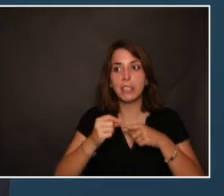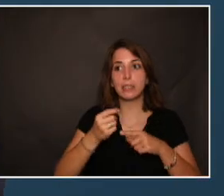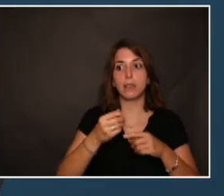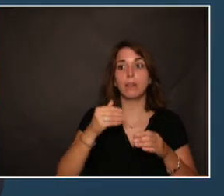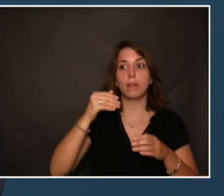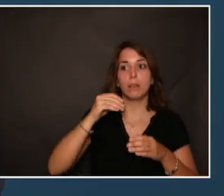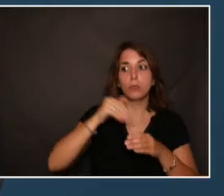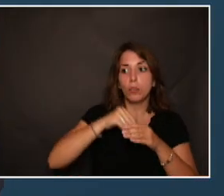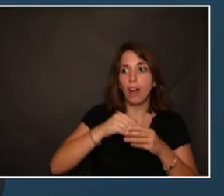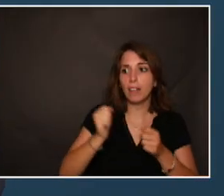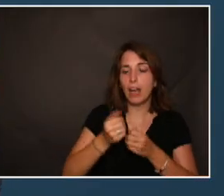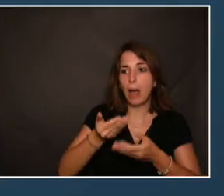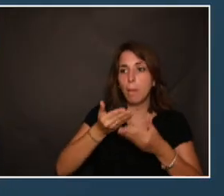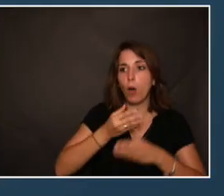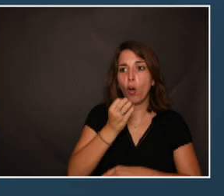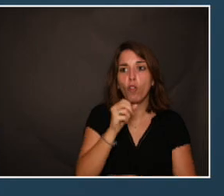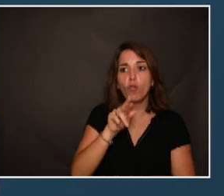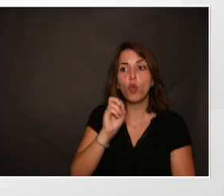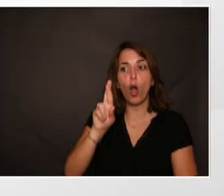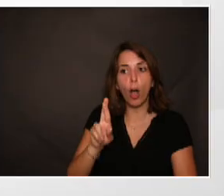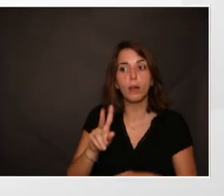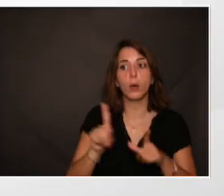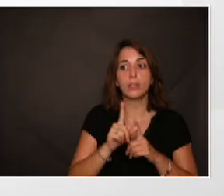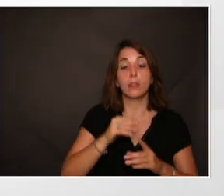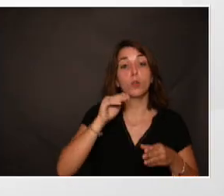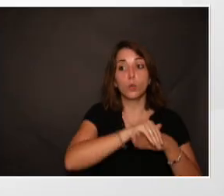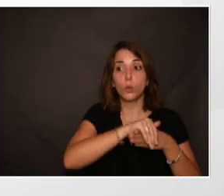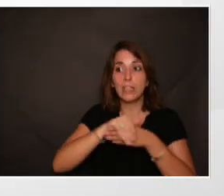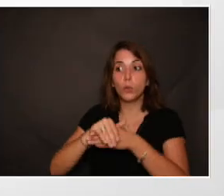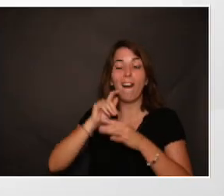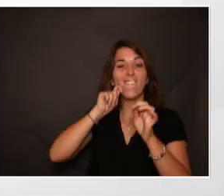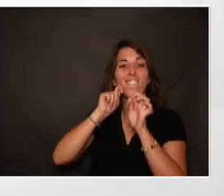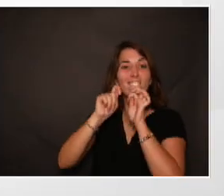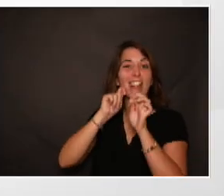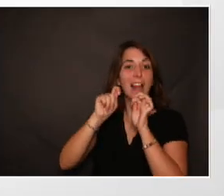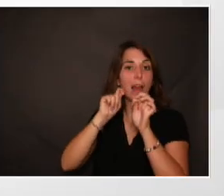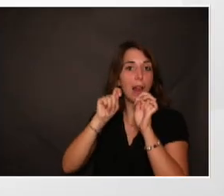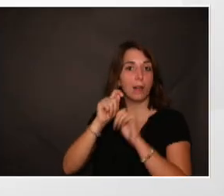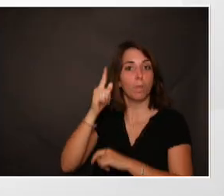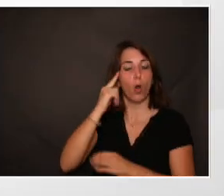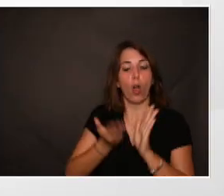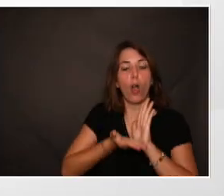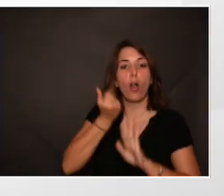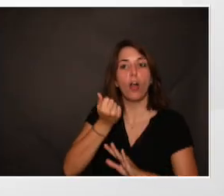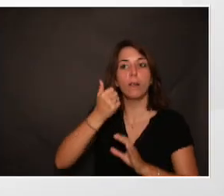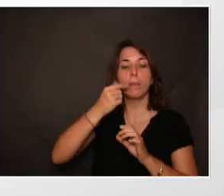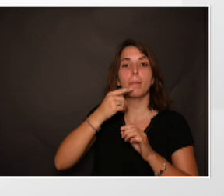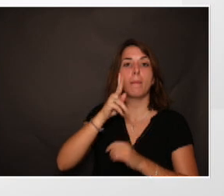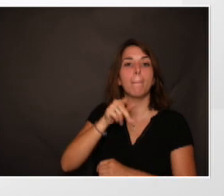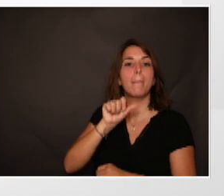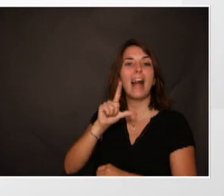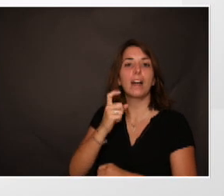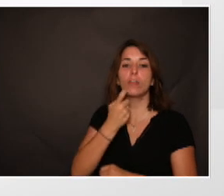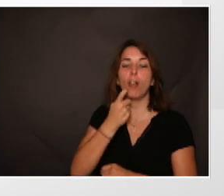en fluor et, si besoin, l'utilisation chaque soir du fil dentaire pour faciliter le retrait de la plaque dentaire.